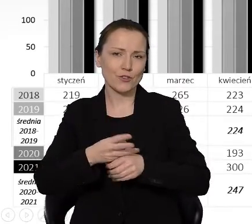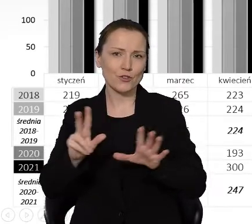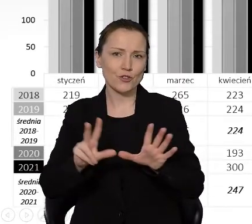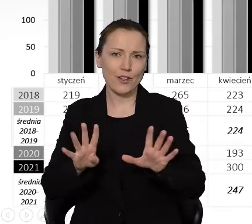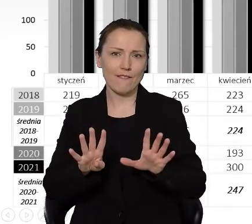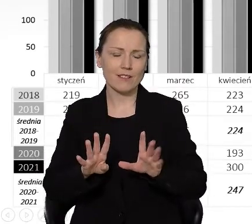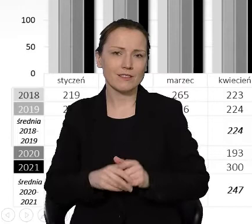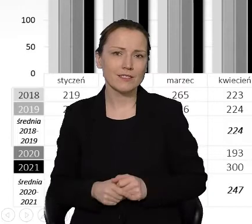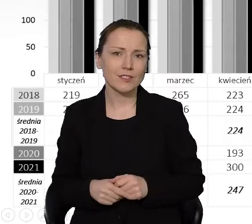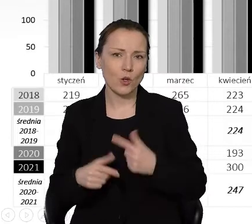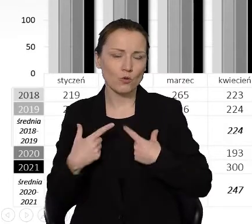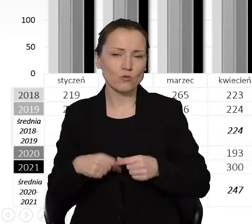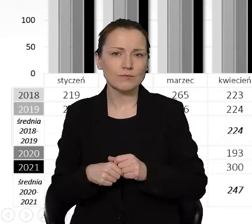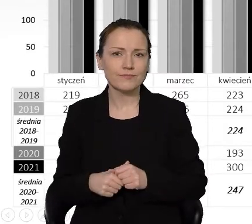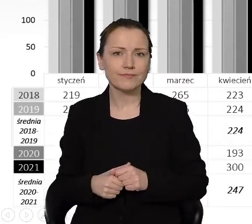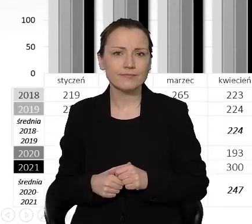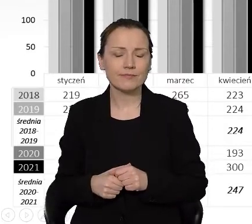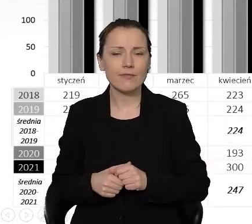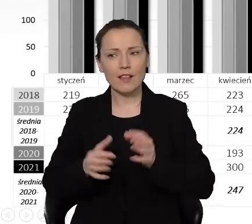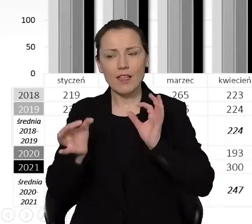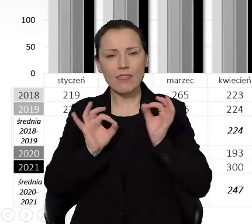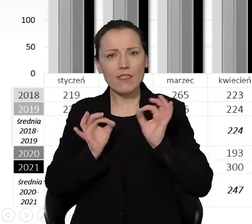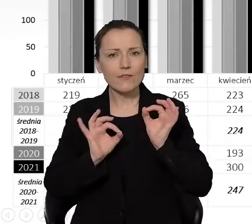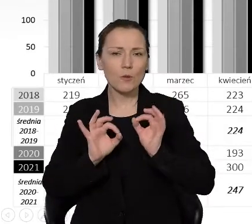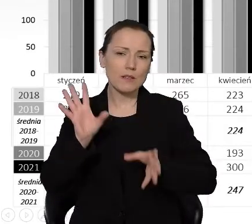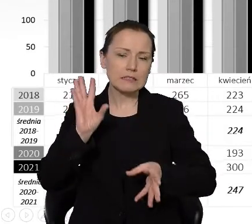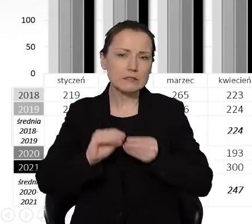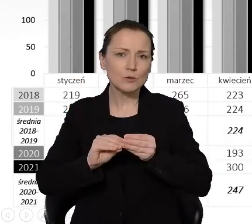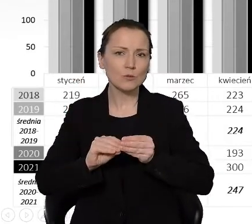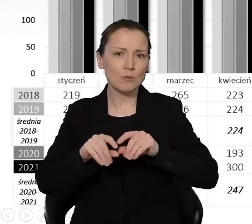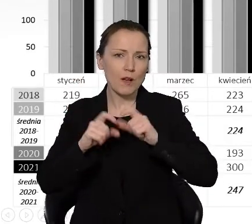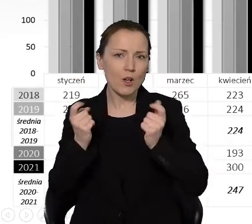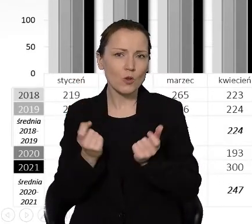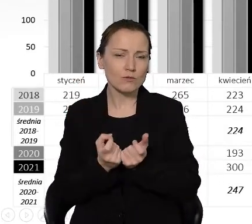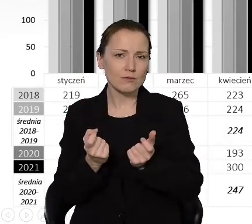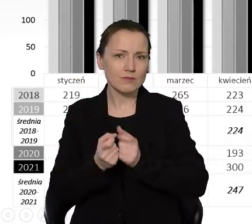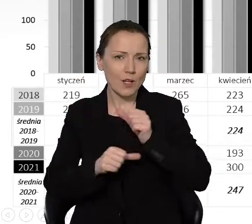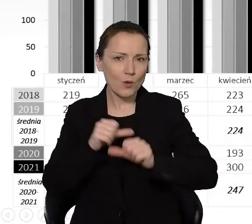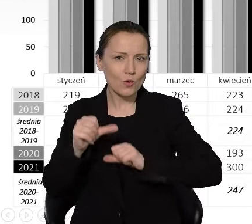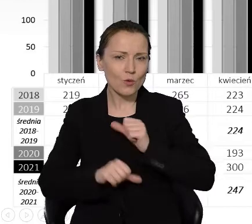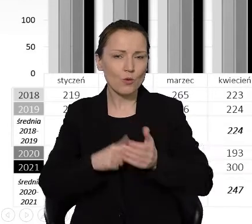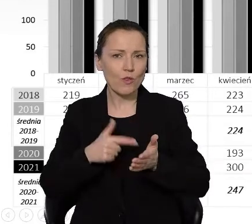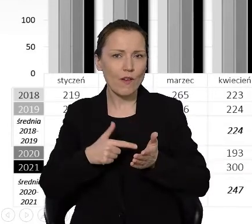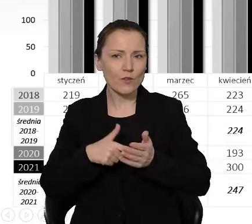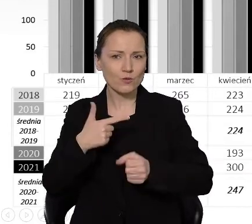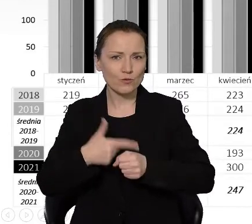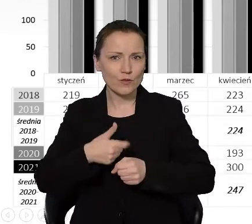oczywiście także dane dotyczące całego roku, a więc w roku 2021